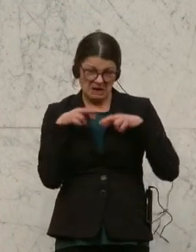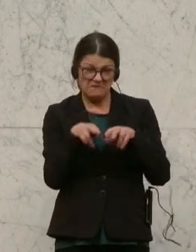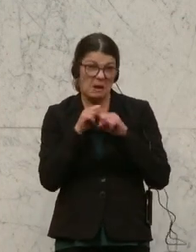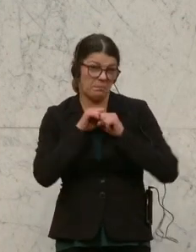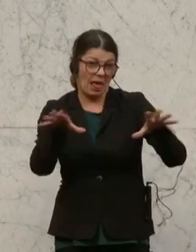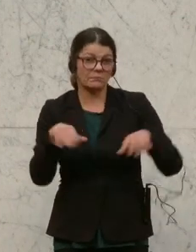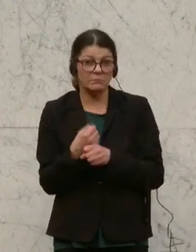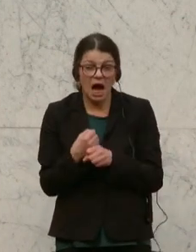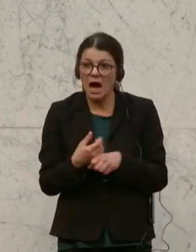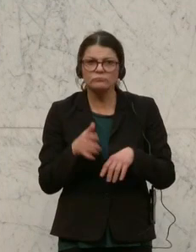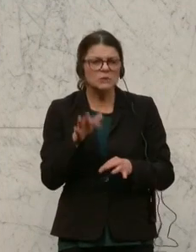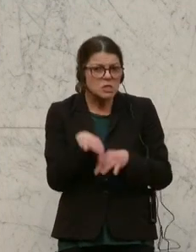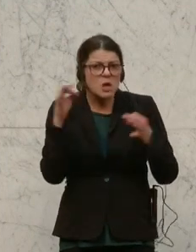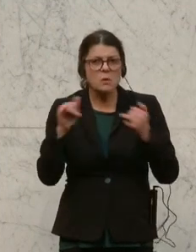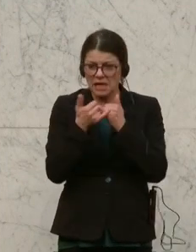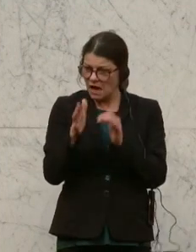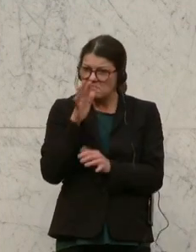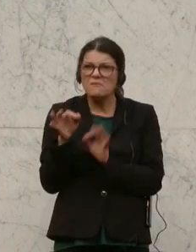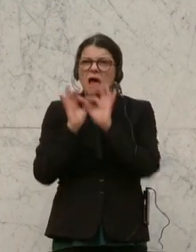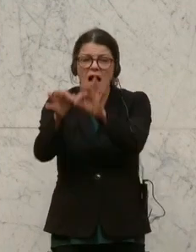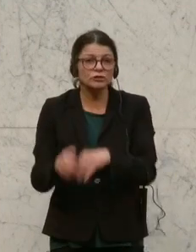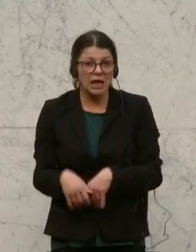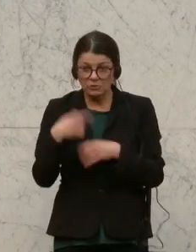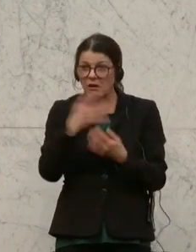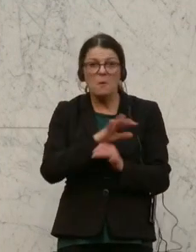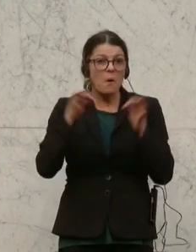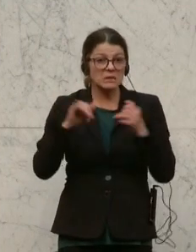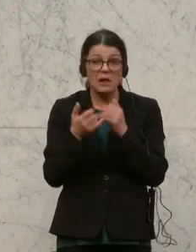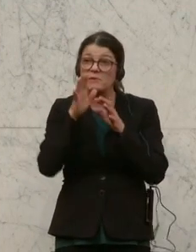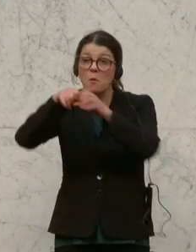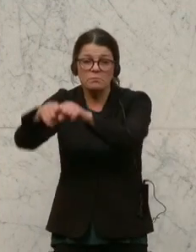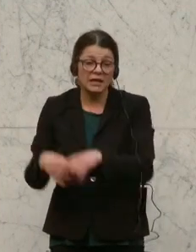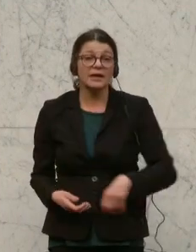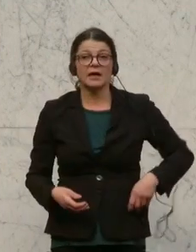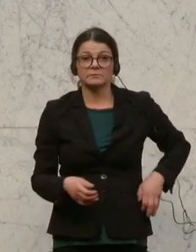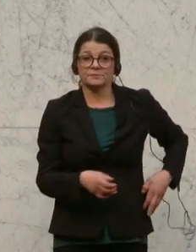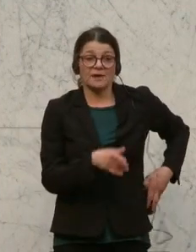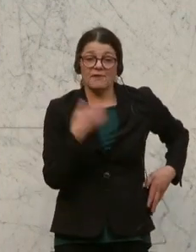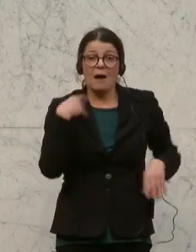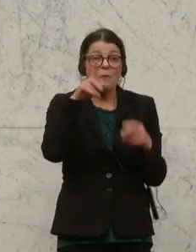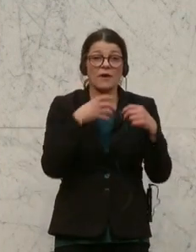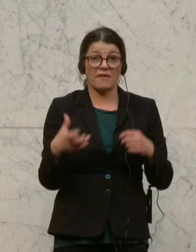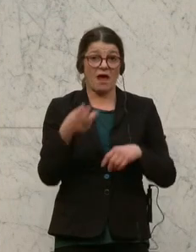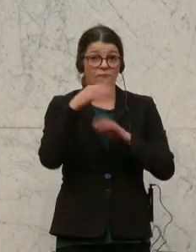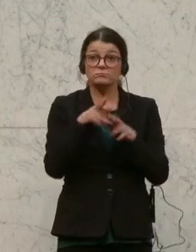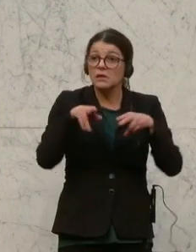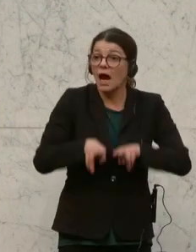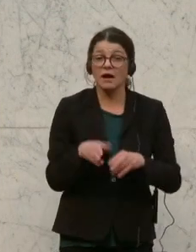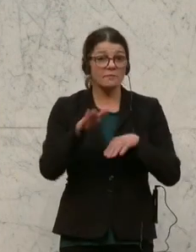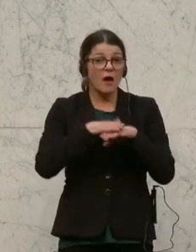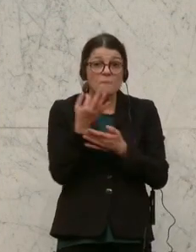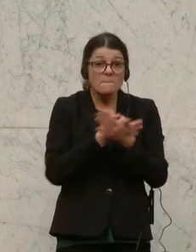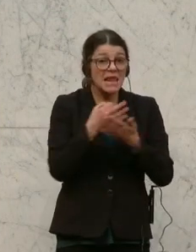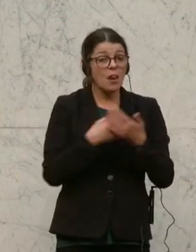bezeichnet, die ihre Großeltern anstecken und sie letztlich umbringen können. Sie wurden monatelang von ihrem Recht auf